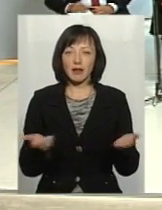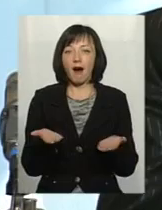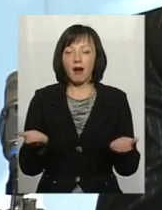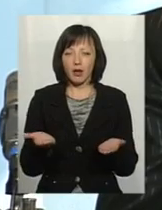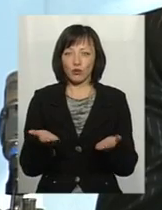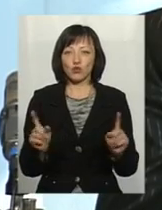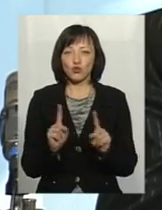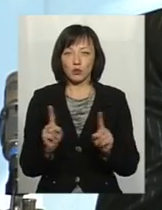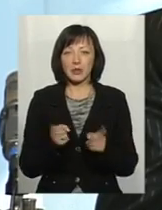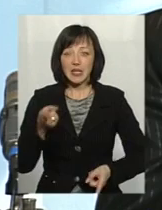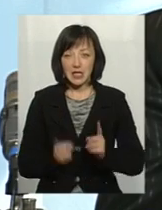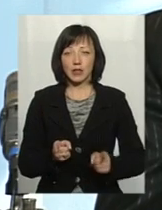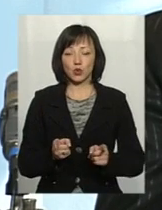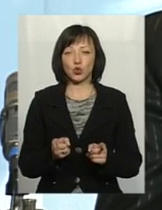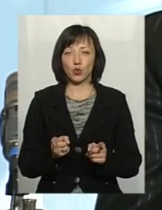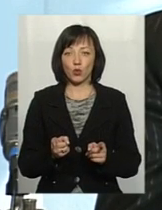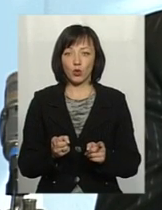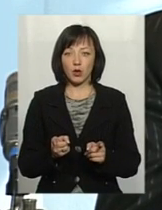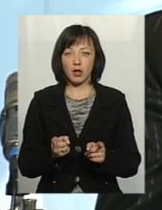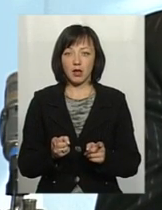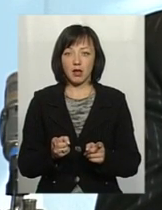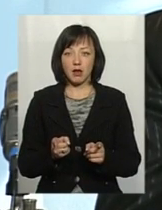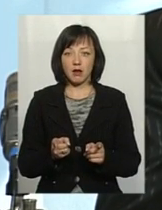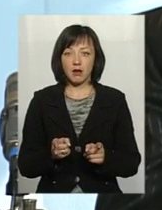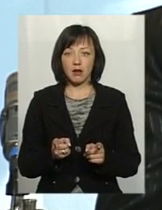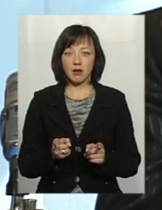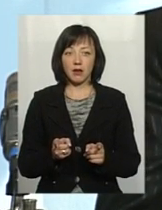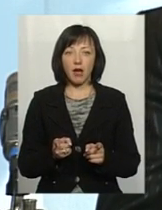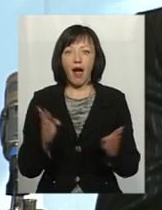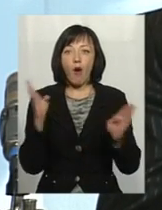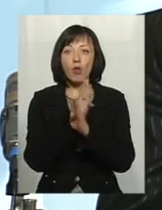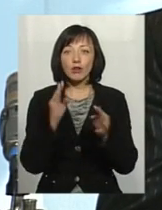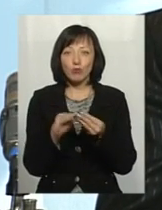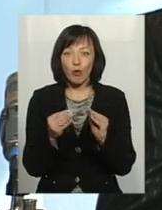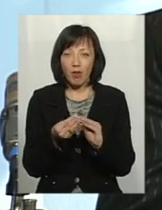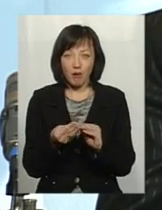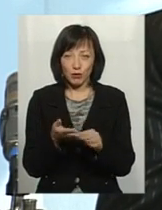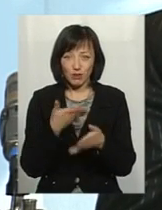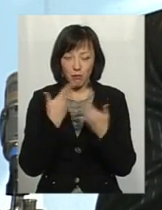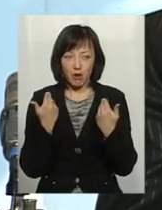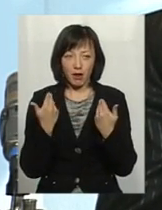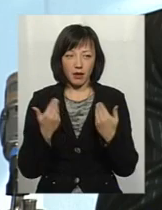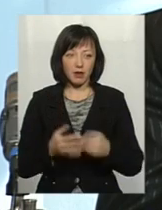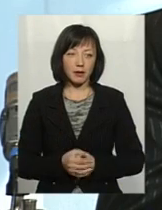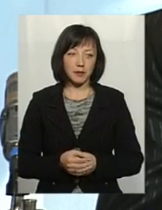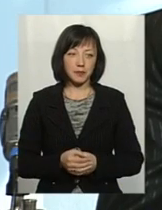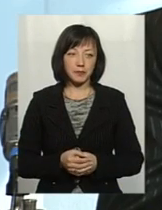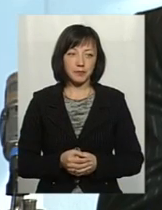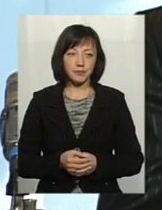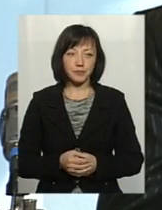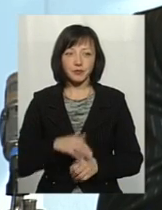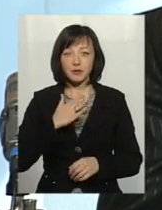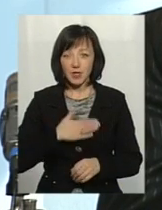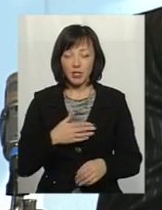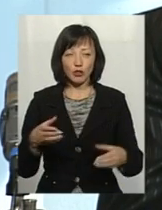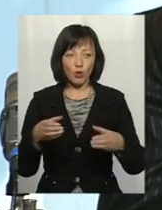таких, щоб дійсно вони тягли за собою екологічну проблему, немає, тому що наша